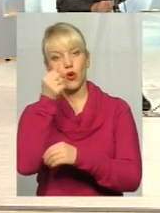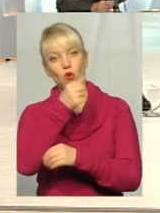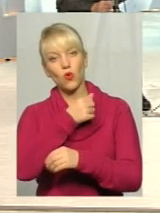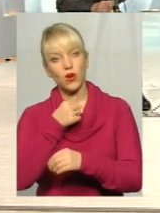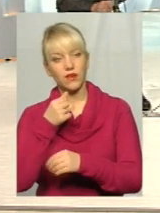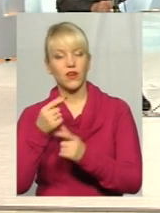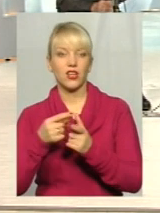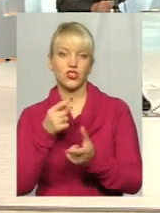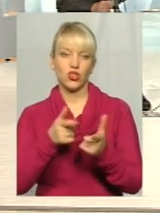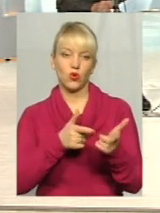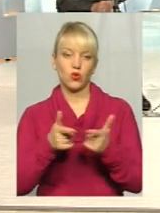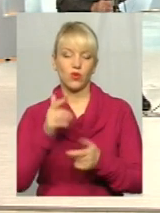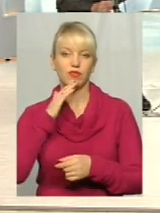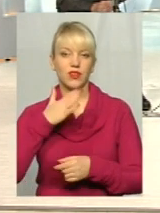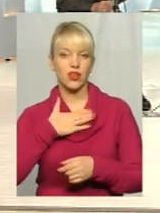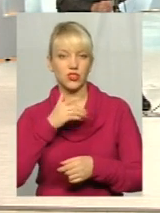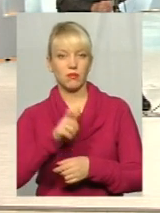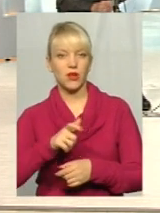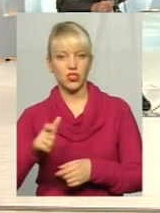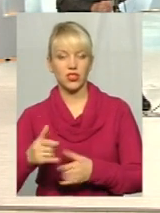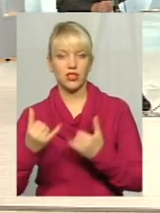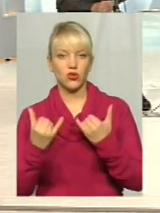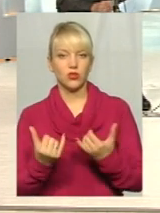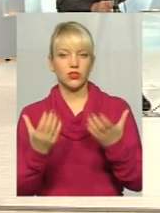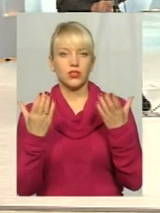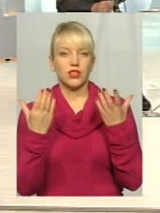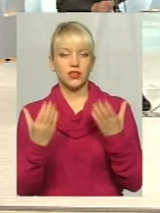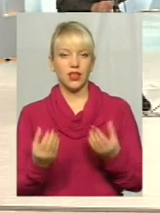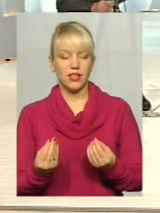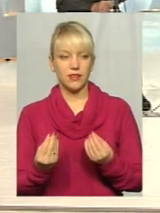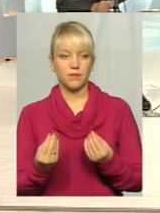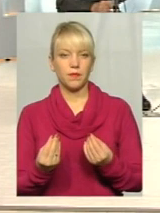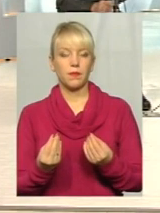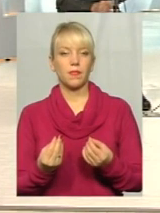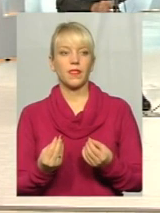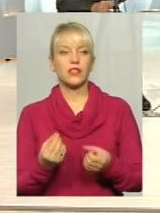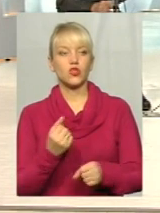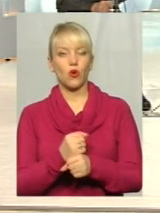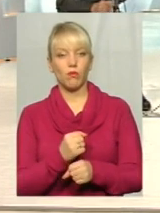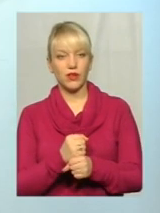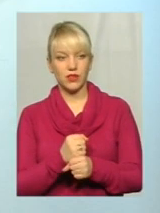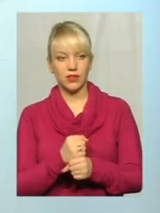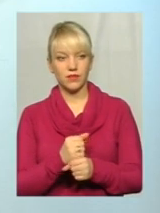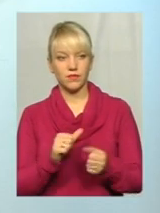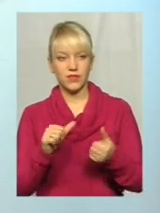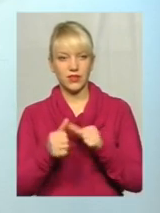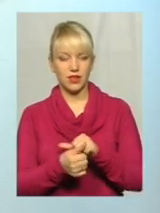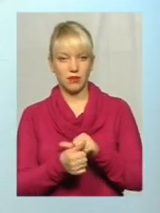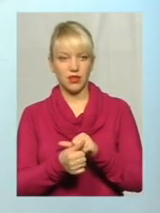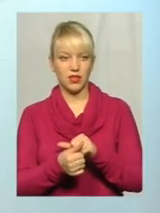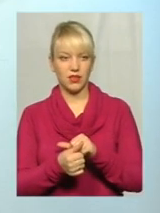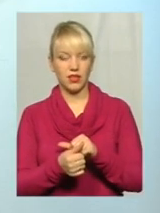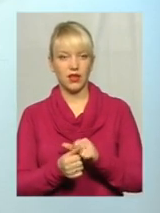Чи готові наші мешканці на сьогоднішній день для зробити, власне, замінити собі ліфт?